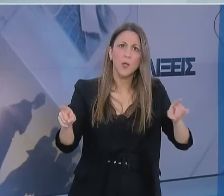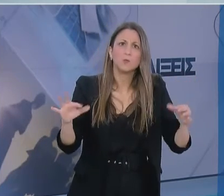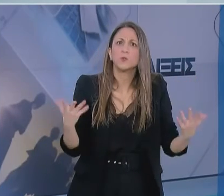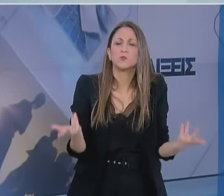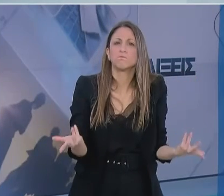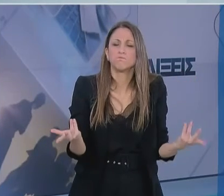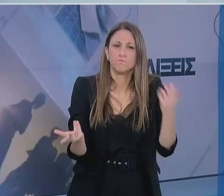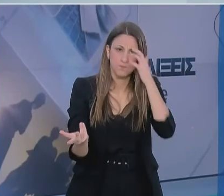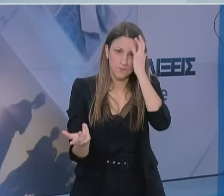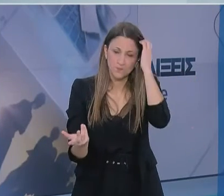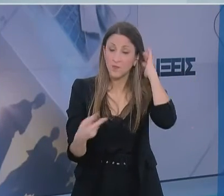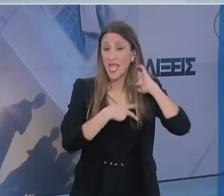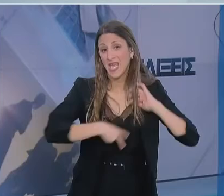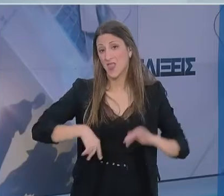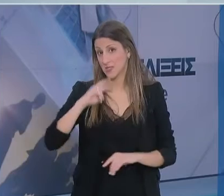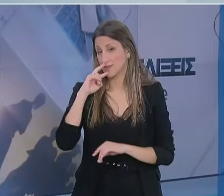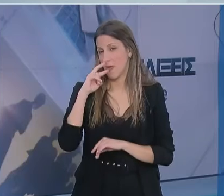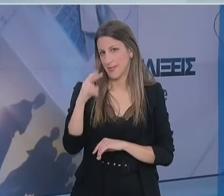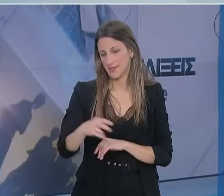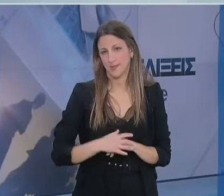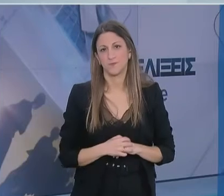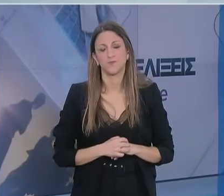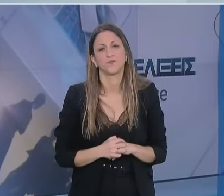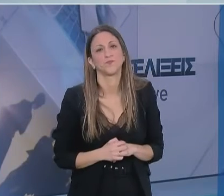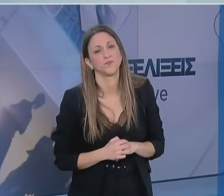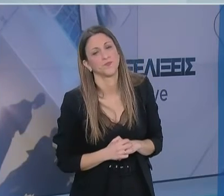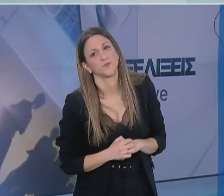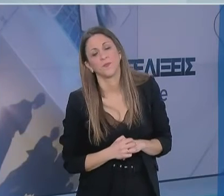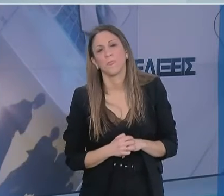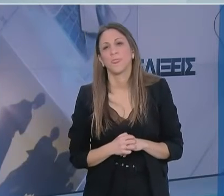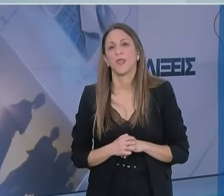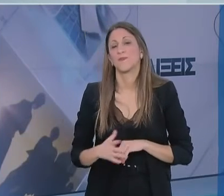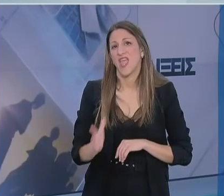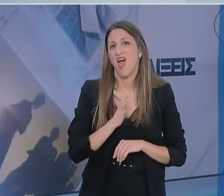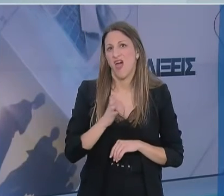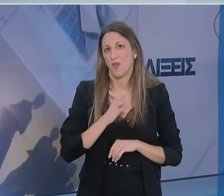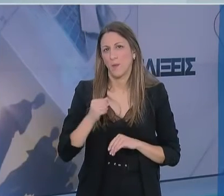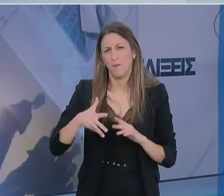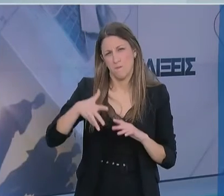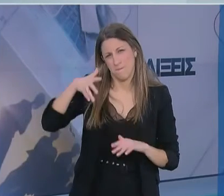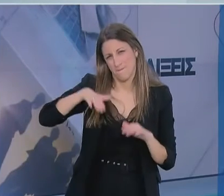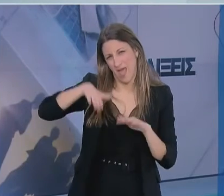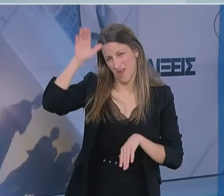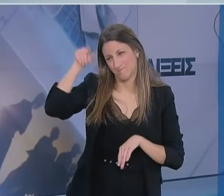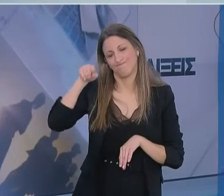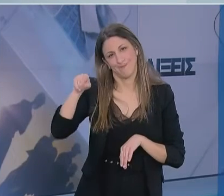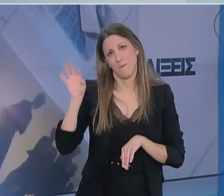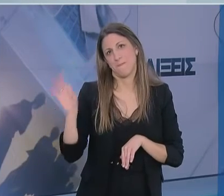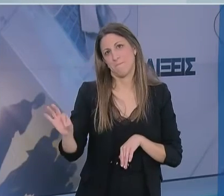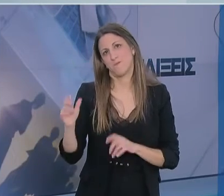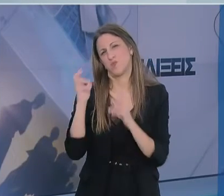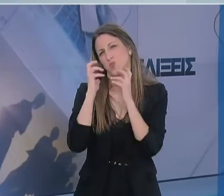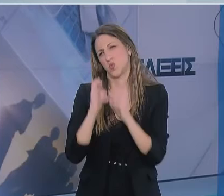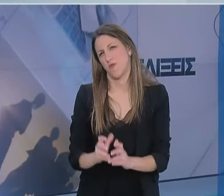Αυτό που ξέρουμε με σιγουριά είναι ότι νοσούν σοβαρότερα οι άνθρωποι που είναι μεγάλης ηλικίας. Επίσης